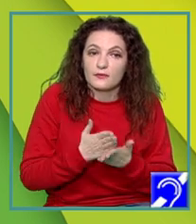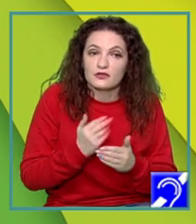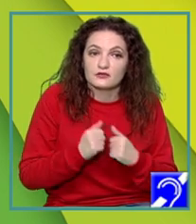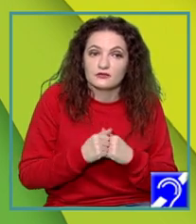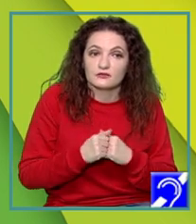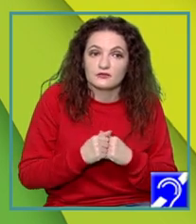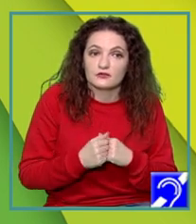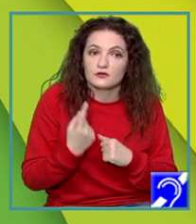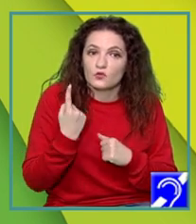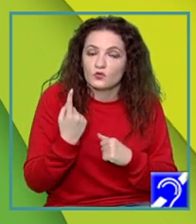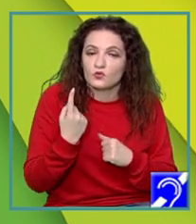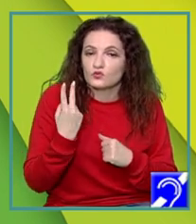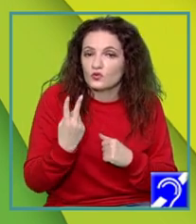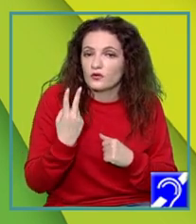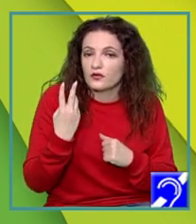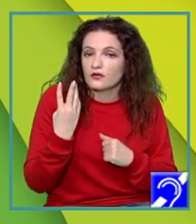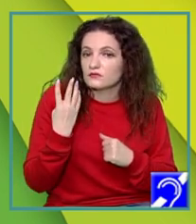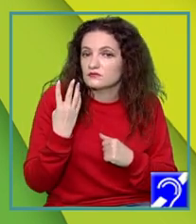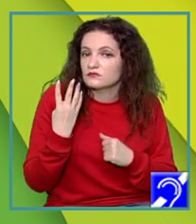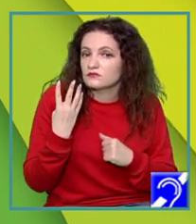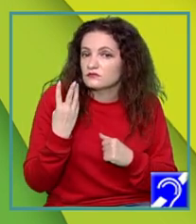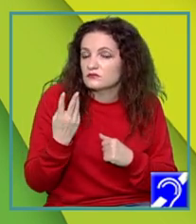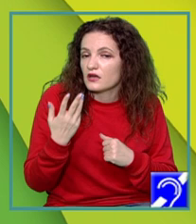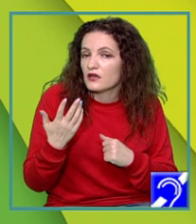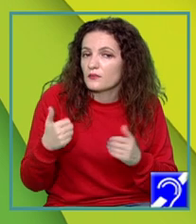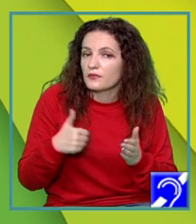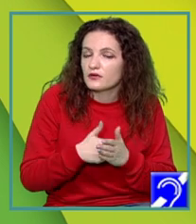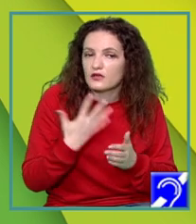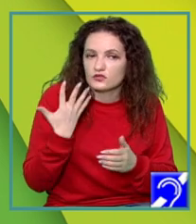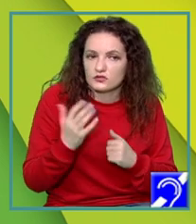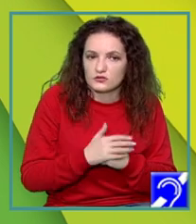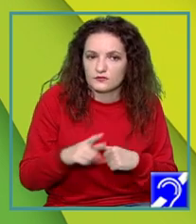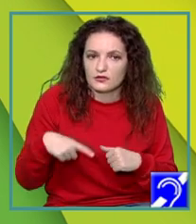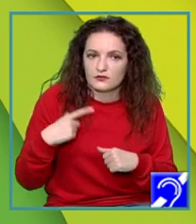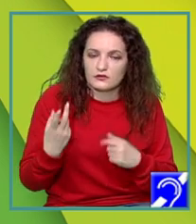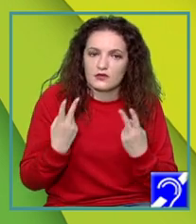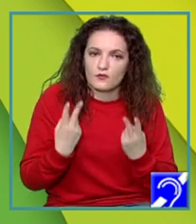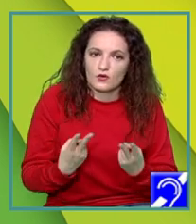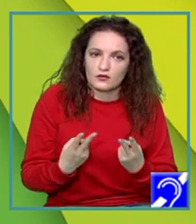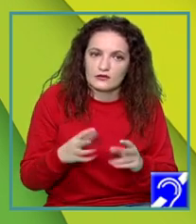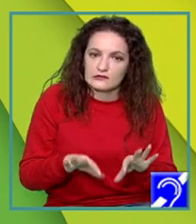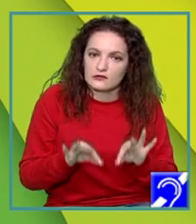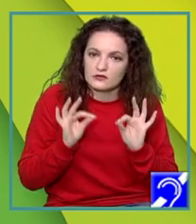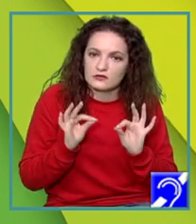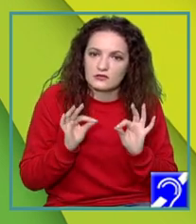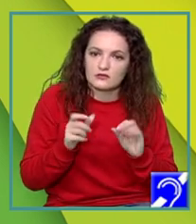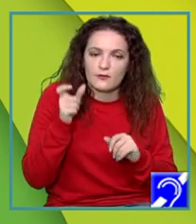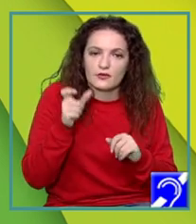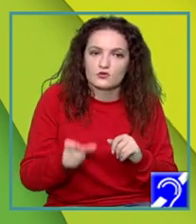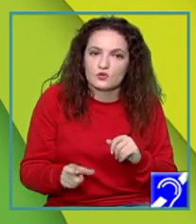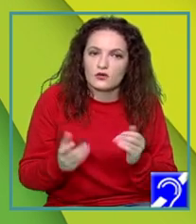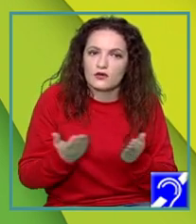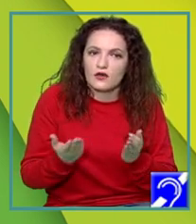Ipuitivul 1, 2, 3, maxim 5. Este foarte important să identificați persoanele care vă pot ajuta.